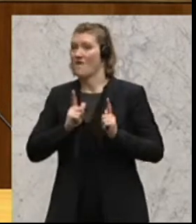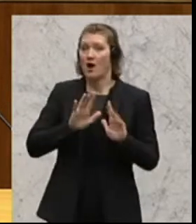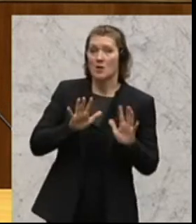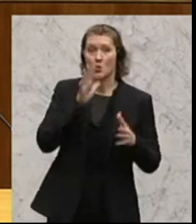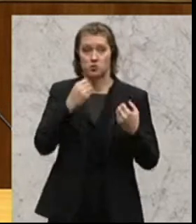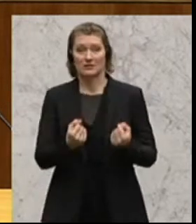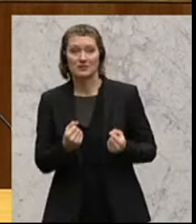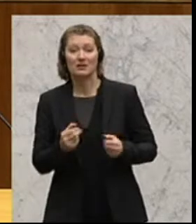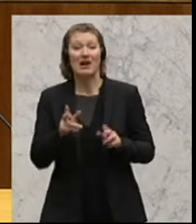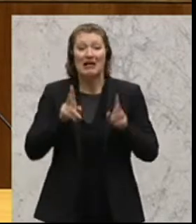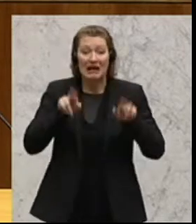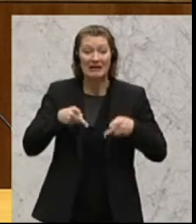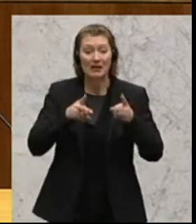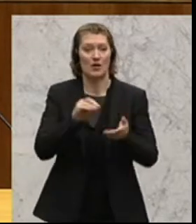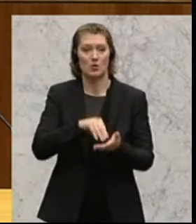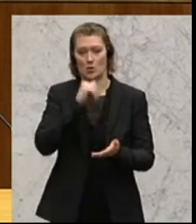Im Sinne, was ist der richtige Weg?